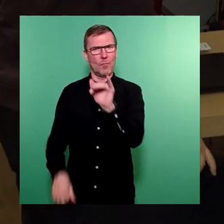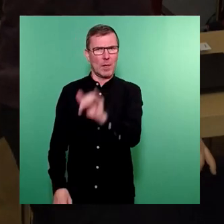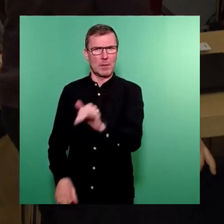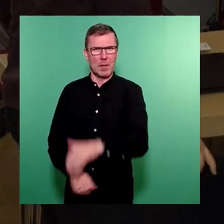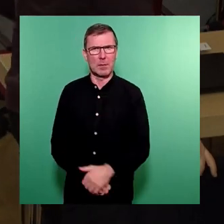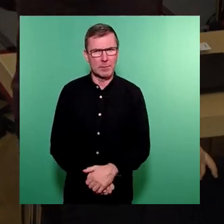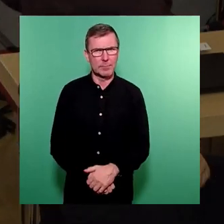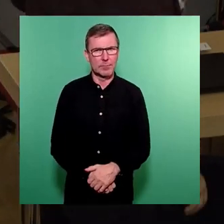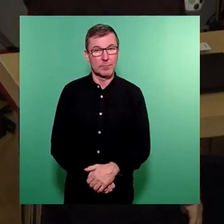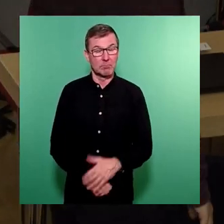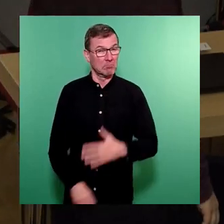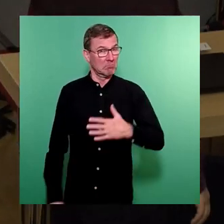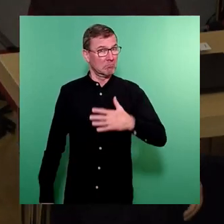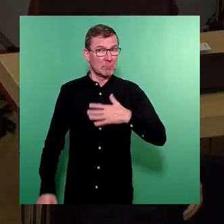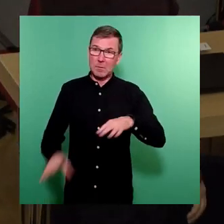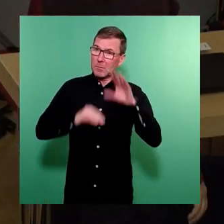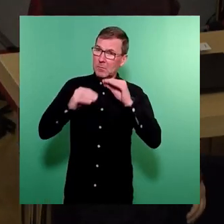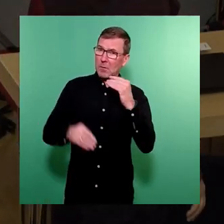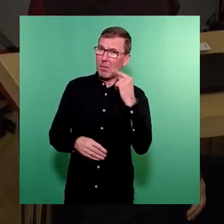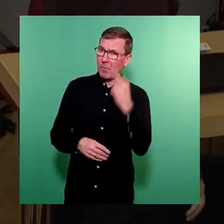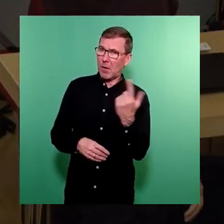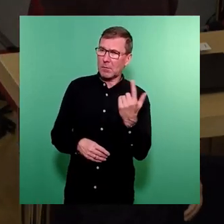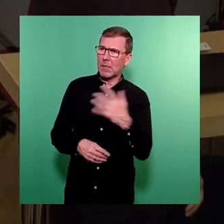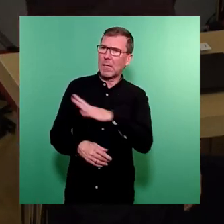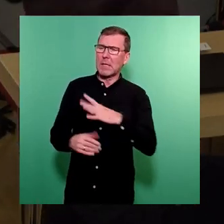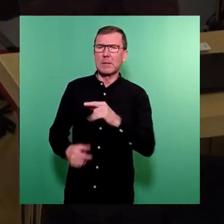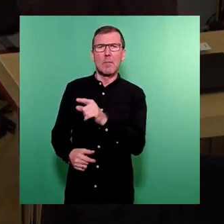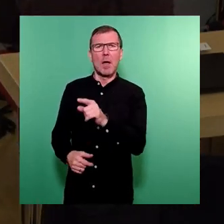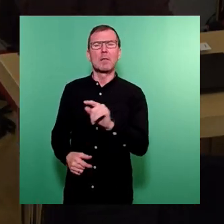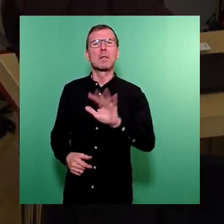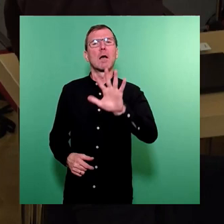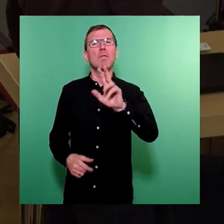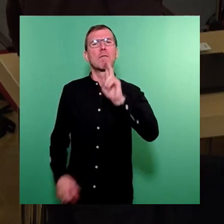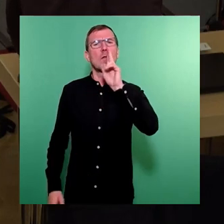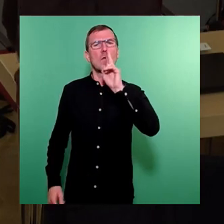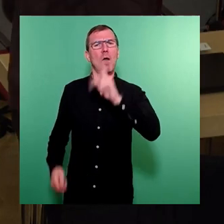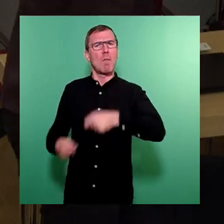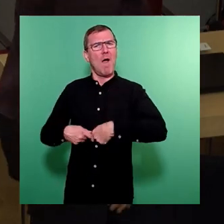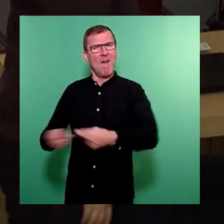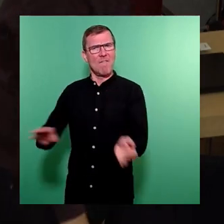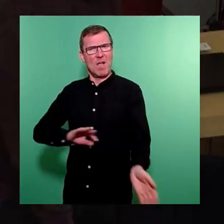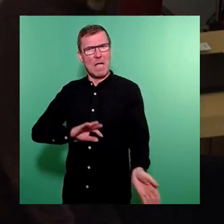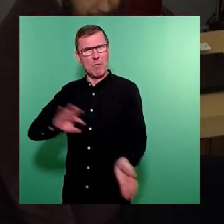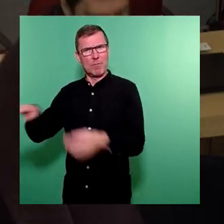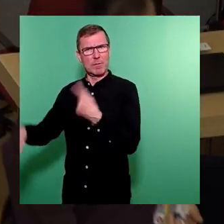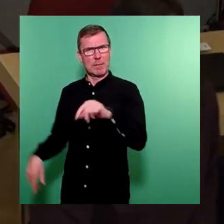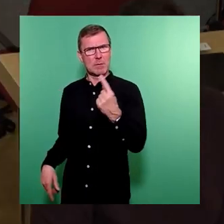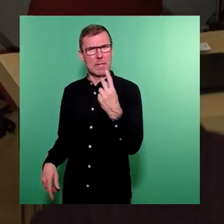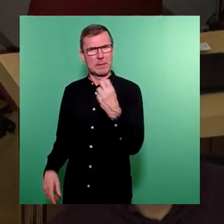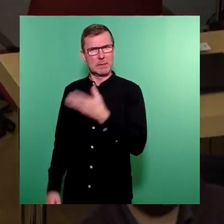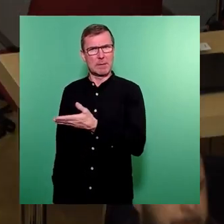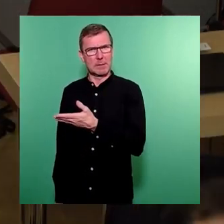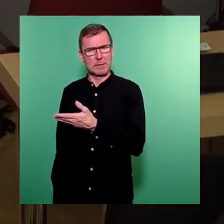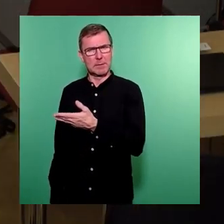Nach unserem Kenntnisstand wurde das Sachsenbad am 5. November verkauft, 2021 schon und